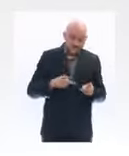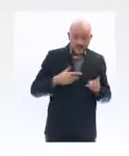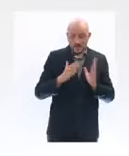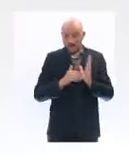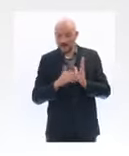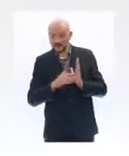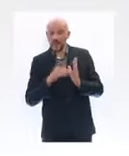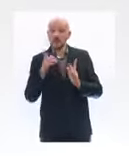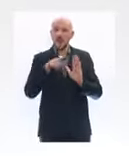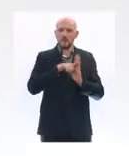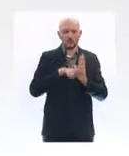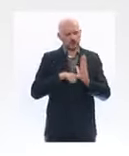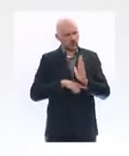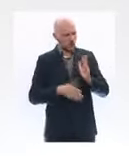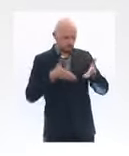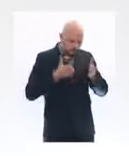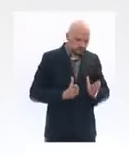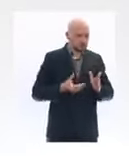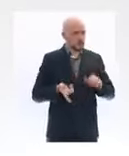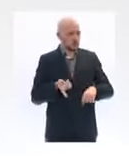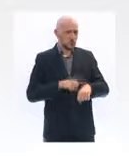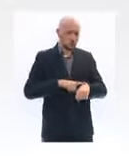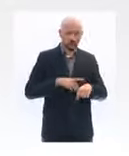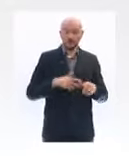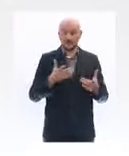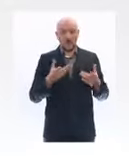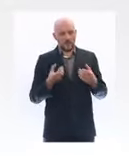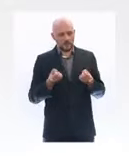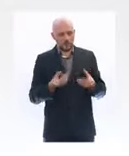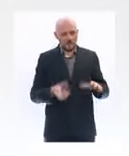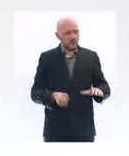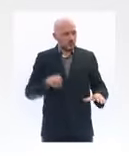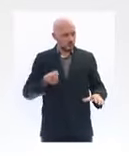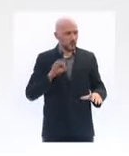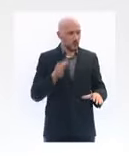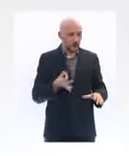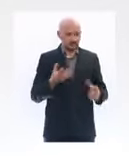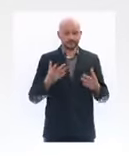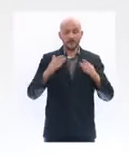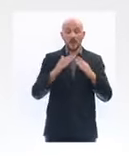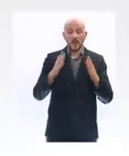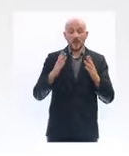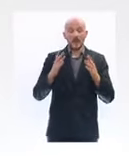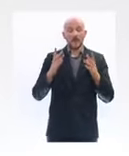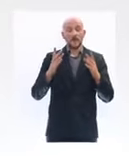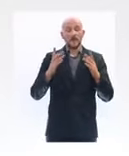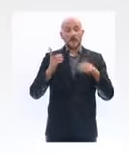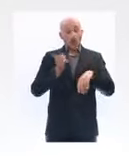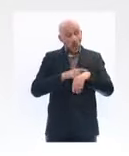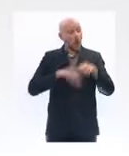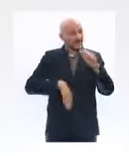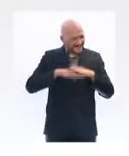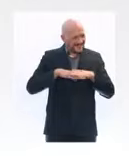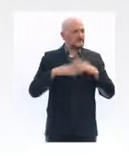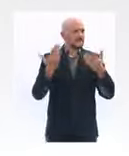qui ont été mises en place, qui ont permis d'avoir un effet. Et puis, l'effet du couvre-feu que nous ne mesurons pas encore et dont nous espérons aussi qu'il permettra de renforcer